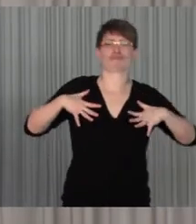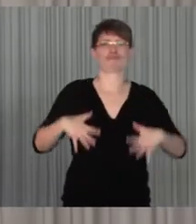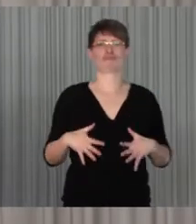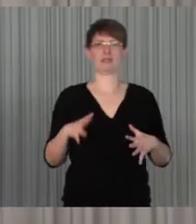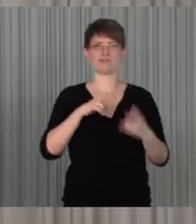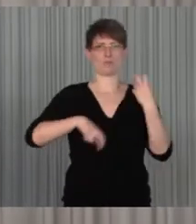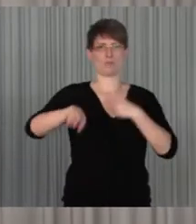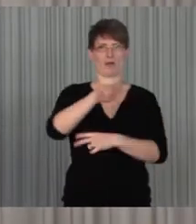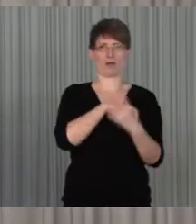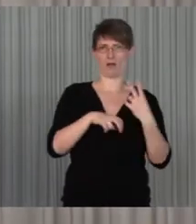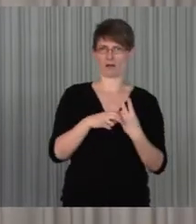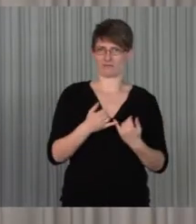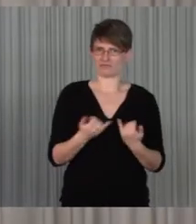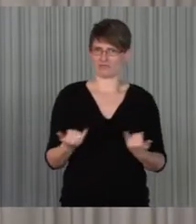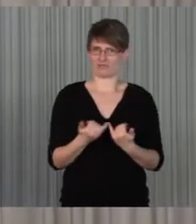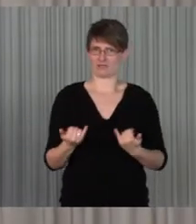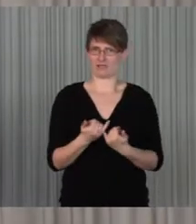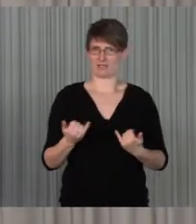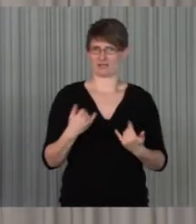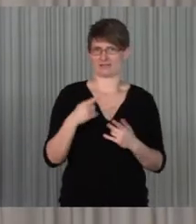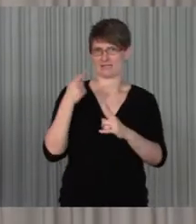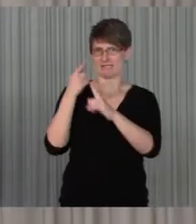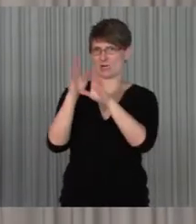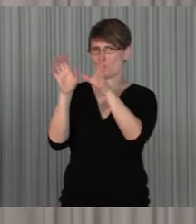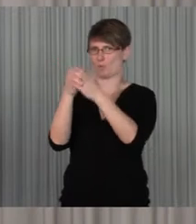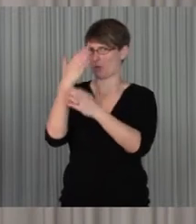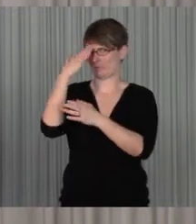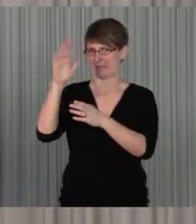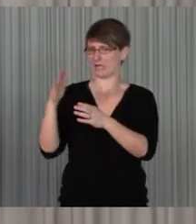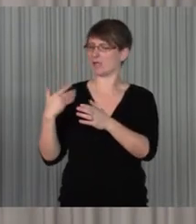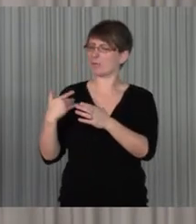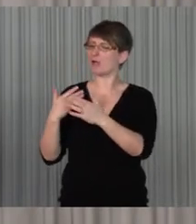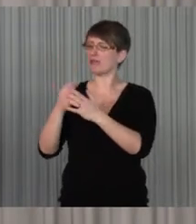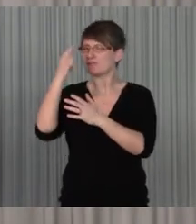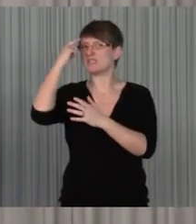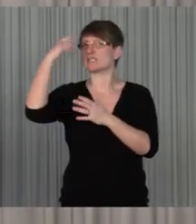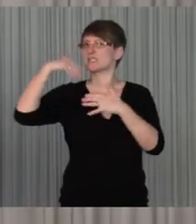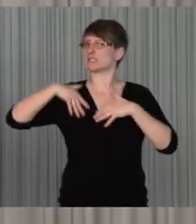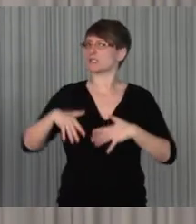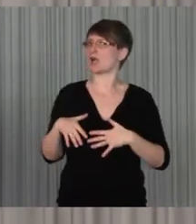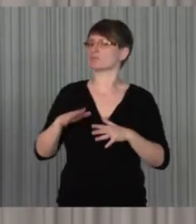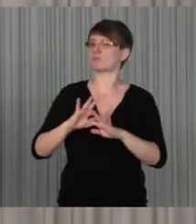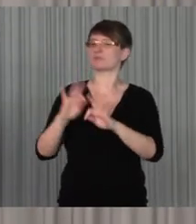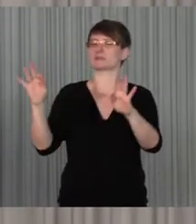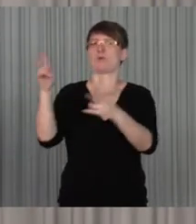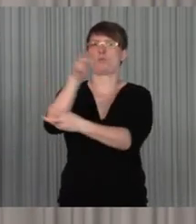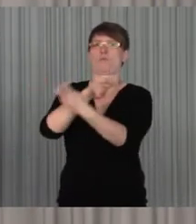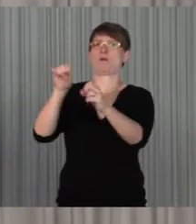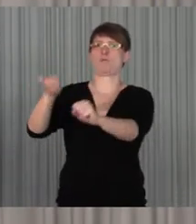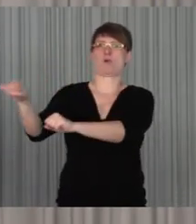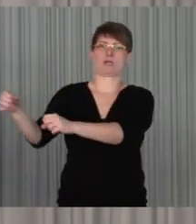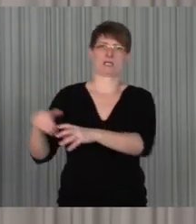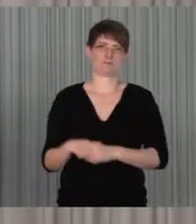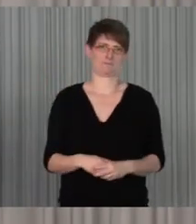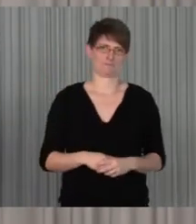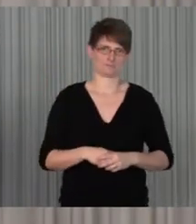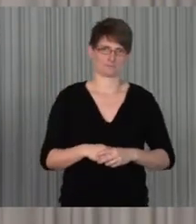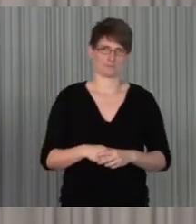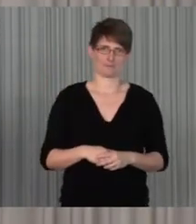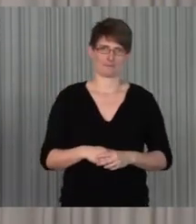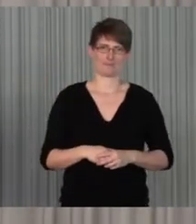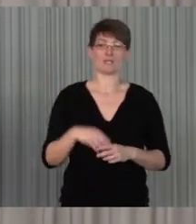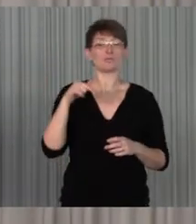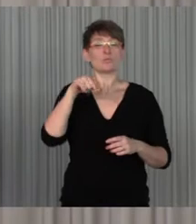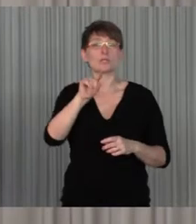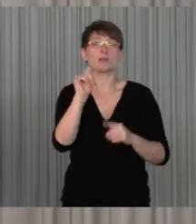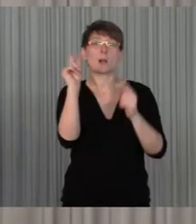Umgang quasi mit den unbekannten Mediengruppen auch zu haben. Auch das eben geschieht durch